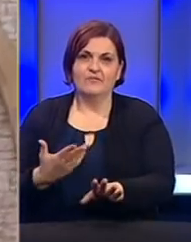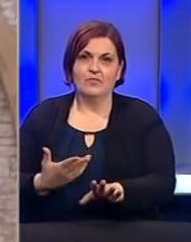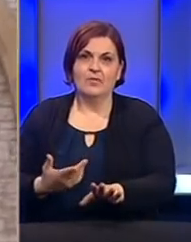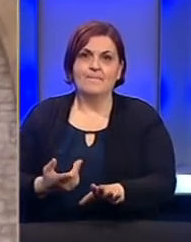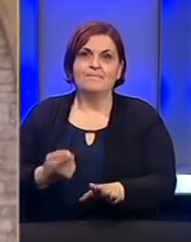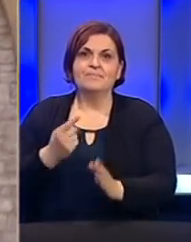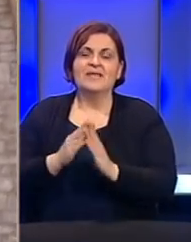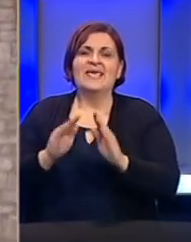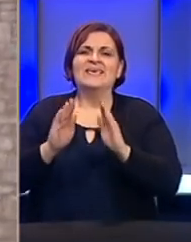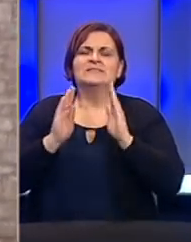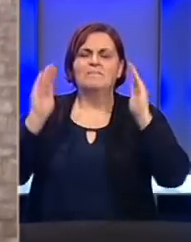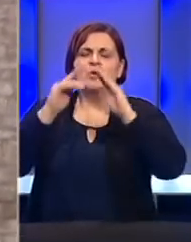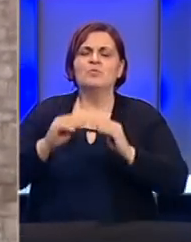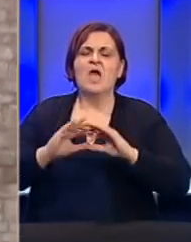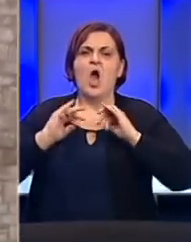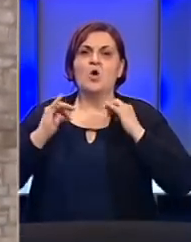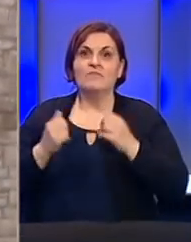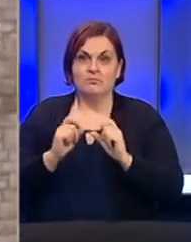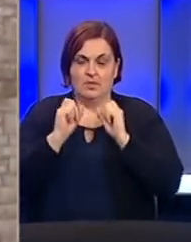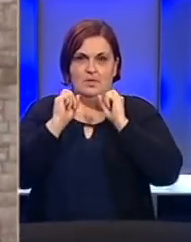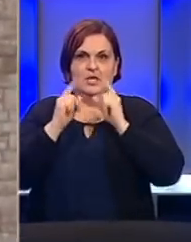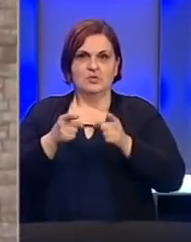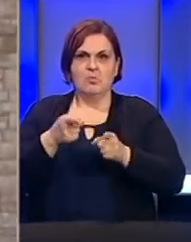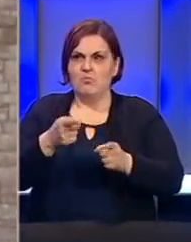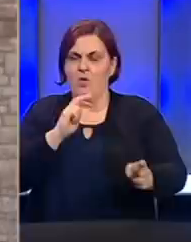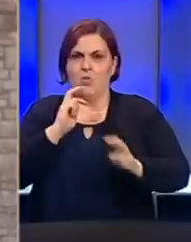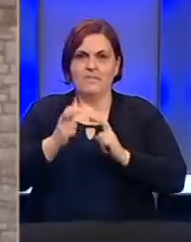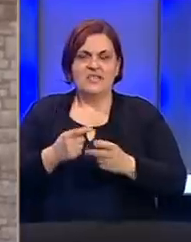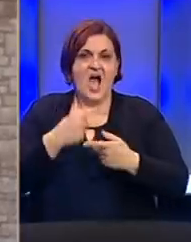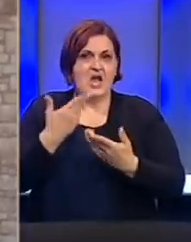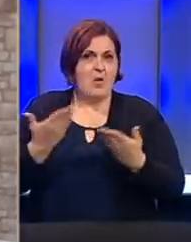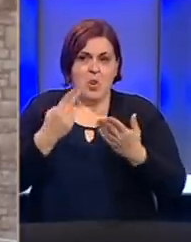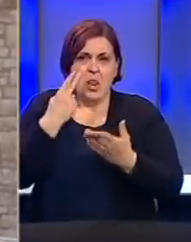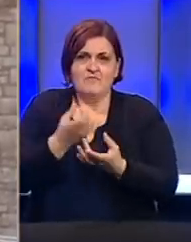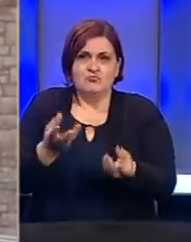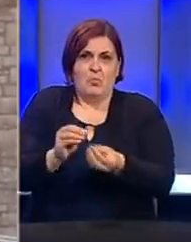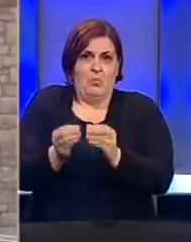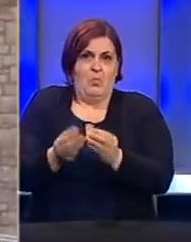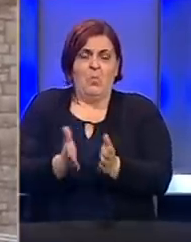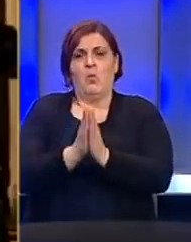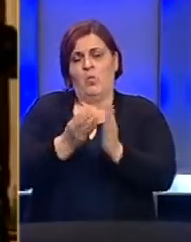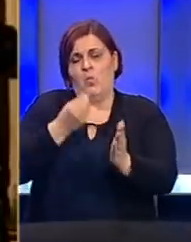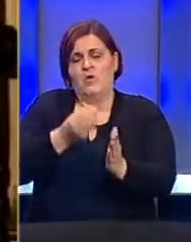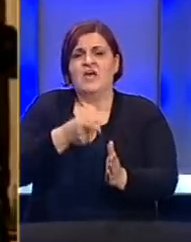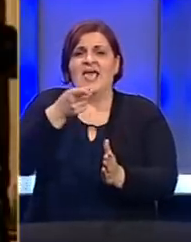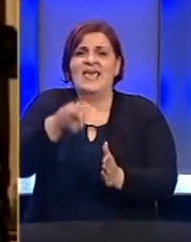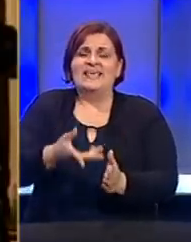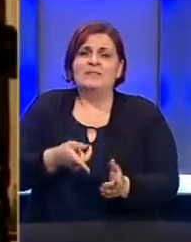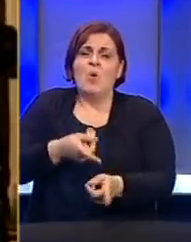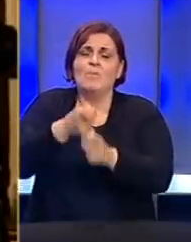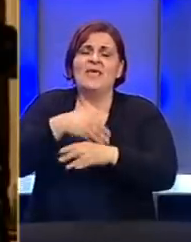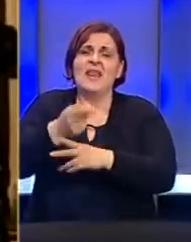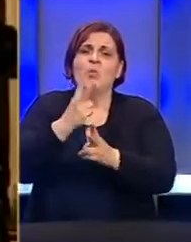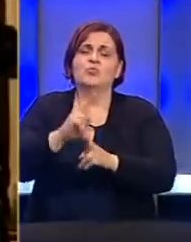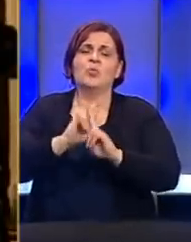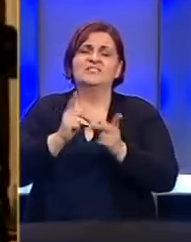Iz biskupske konferencije Bosne i Hercegovine iznenađeni su burnim reakcijama. Kažu kako ne vide ništa sporno u molitvama za one koji su ubijeni nakon drugog